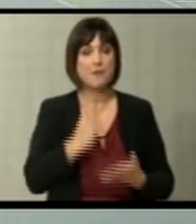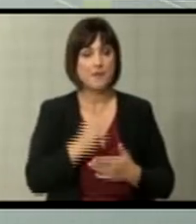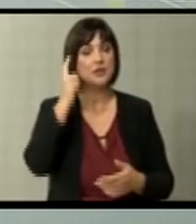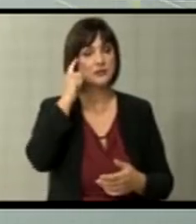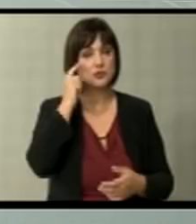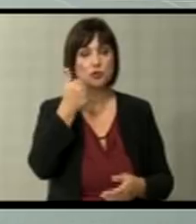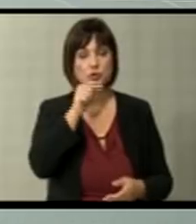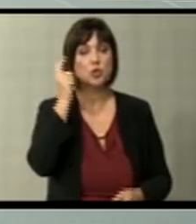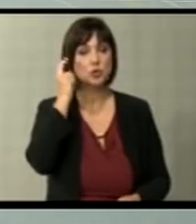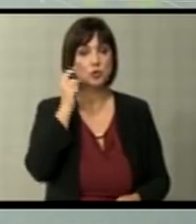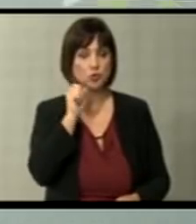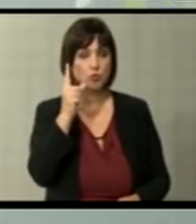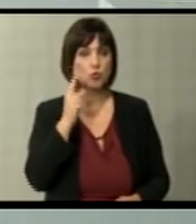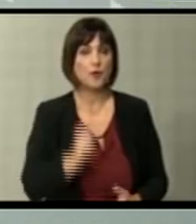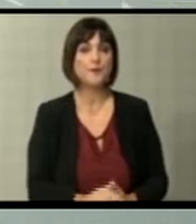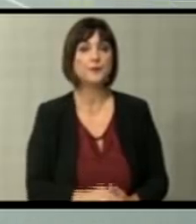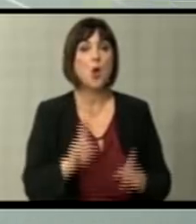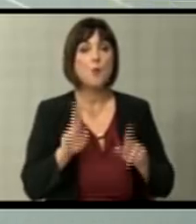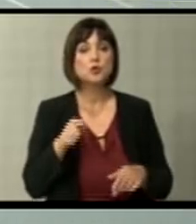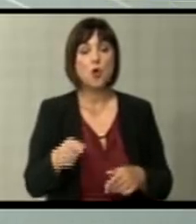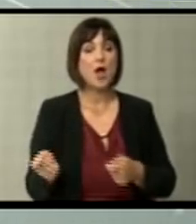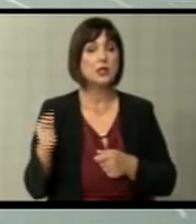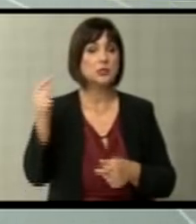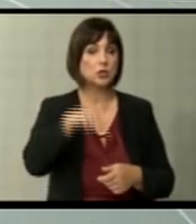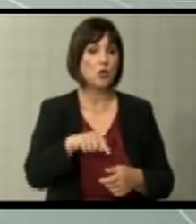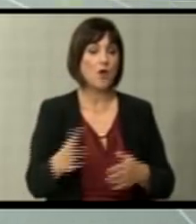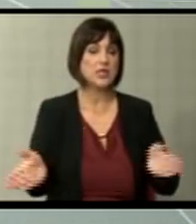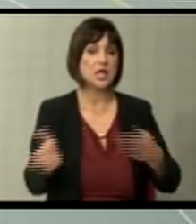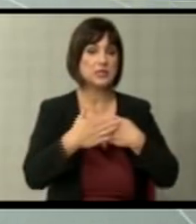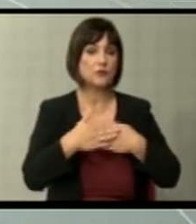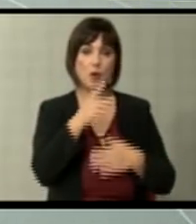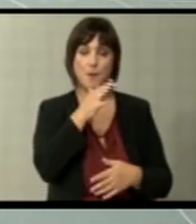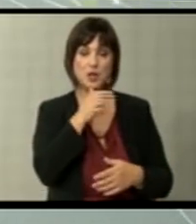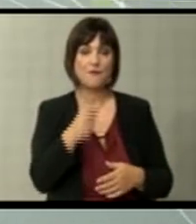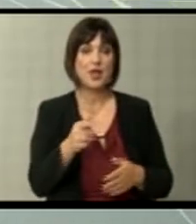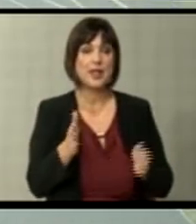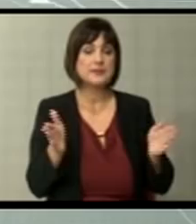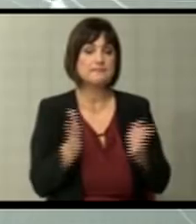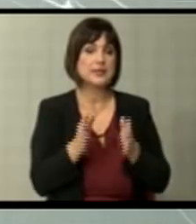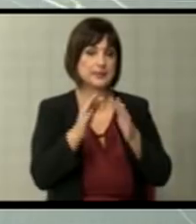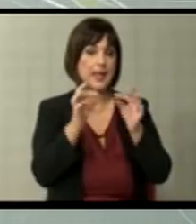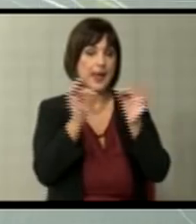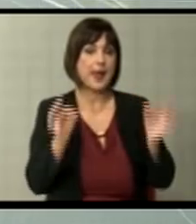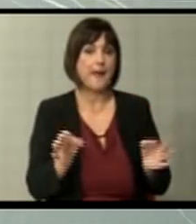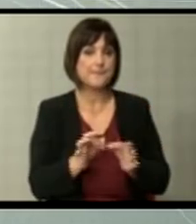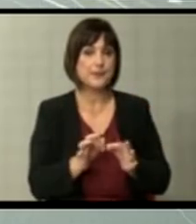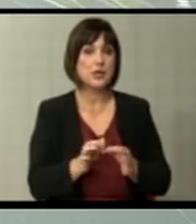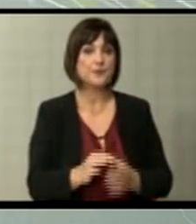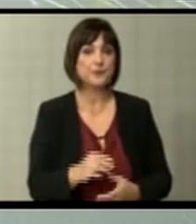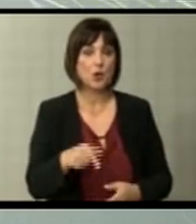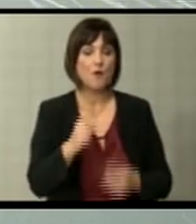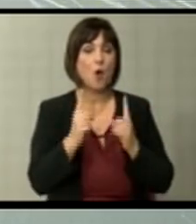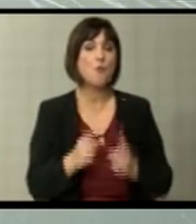свесни што се случува. Може ли ова да доведа до едно затворање на Македонија во тесни рамки? Ризикот за тоа е јасно,